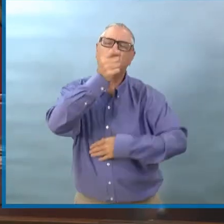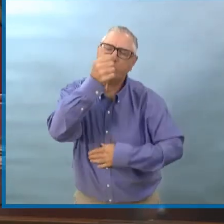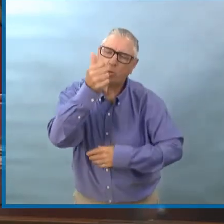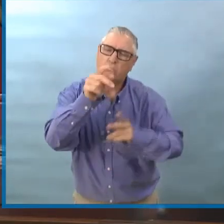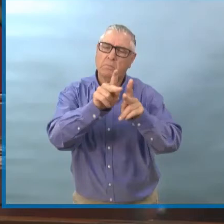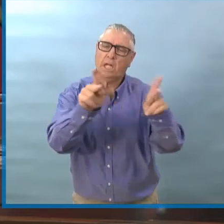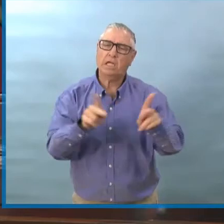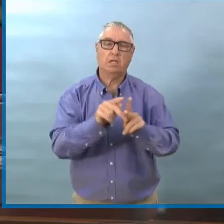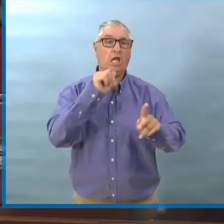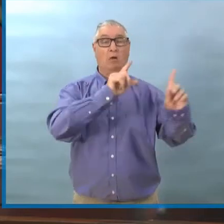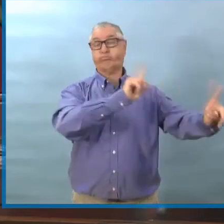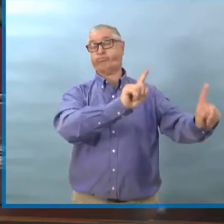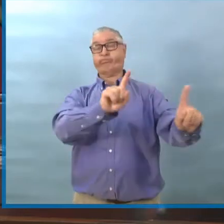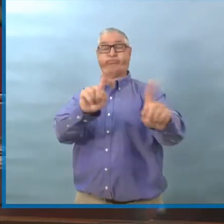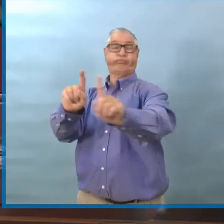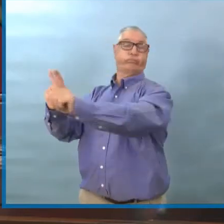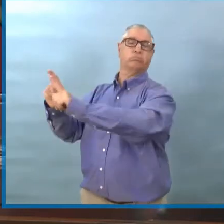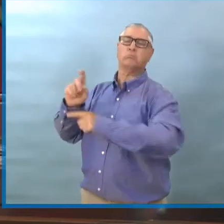probablement.